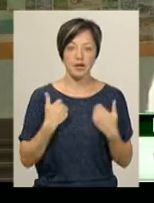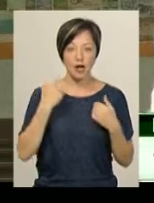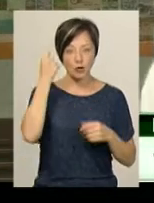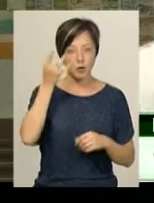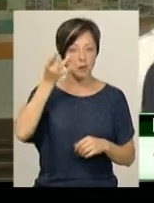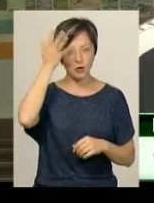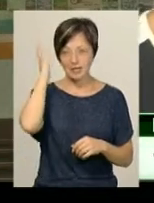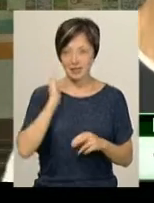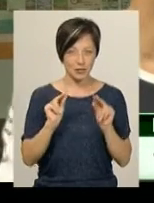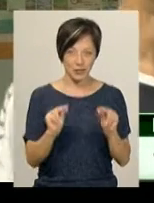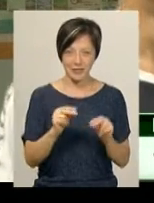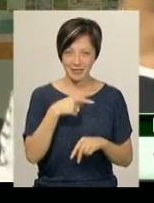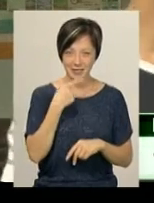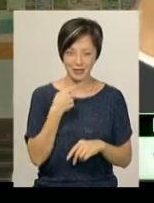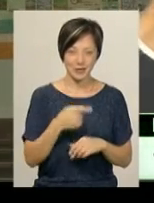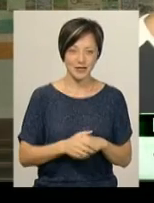посиюю, чесно вам скажу.